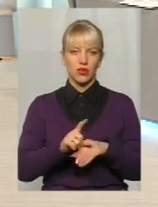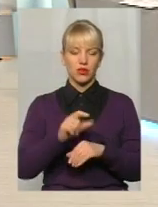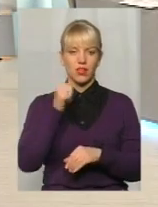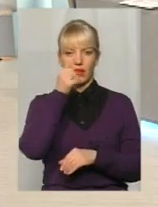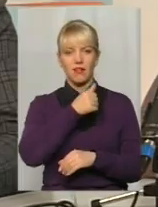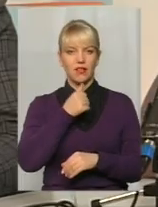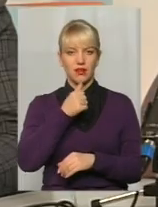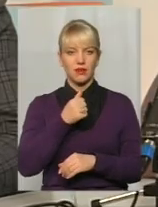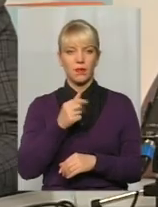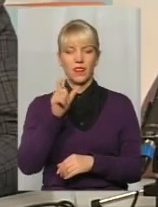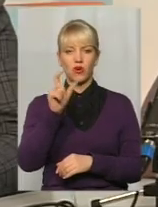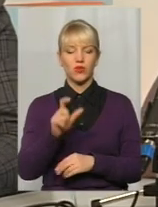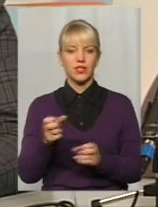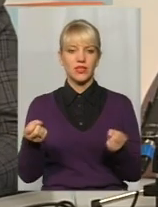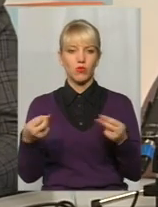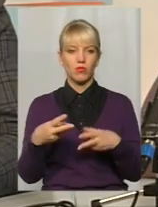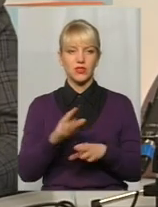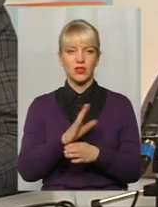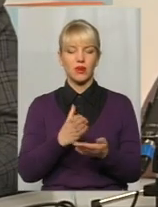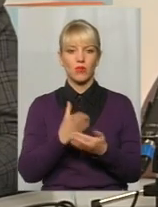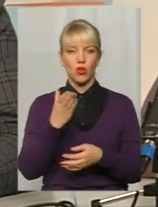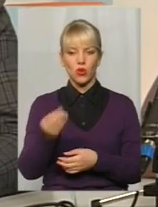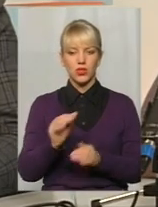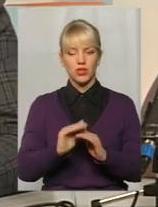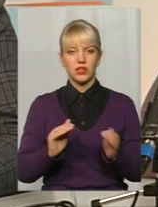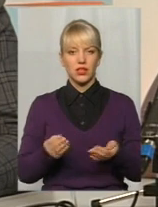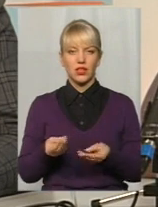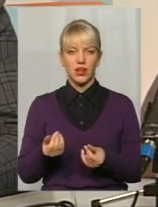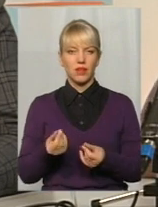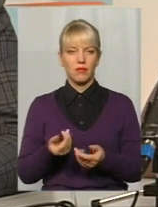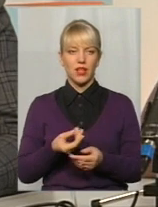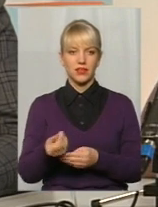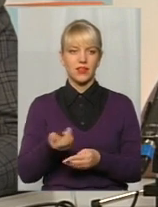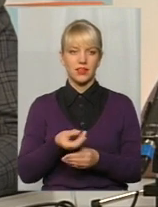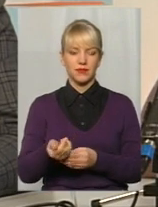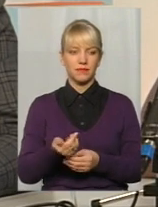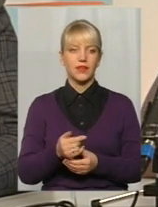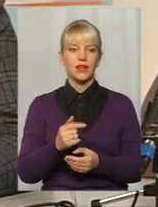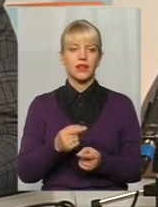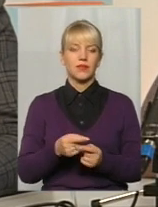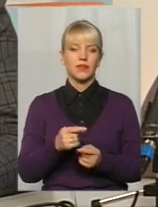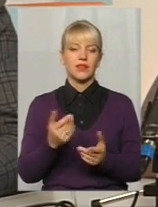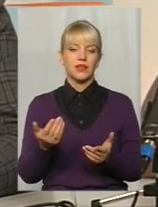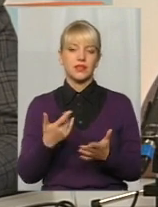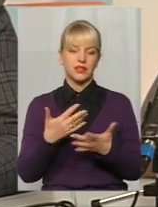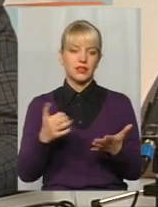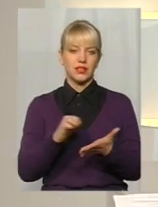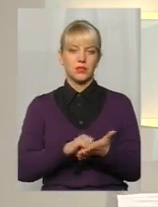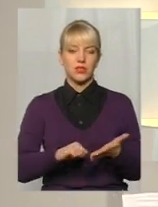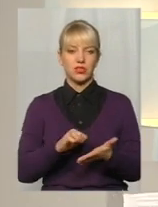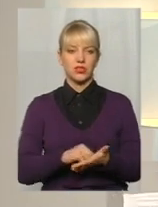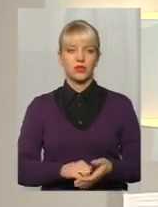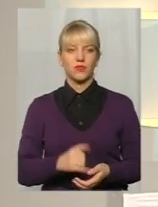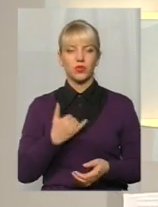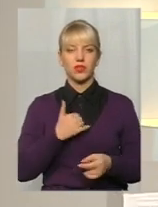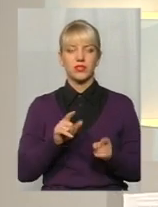людина умисно не сплачує аліменти протягом досить таки тривалого часу з тих чи інших причин. Також в